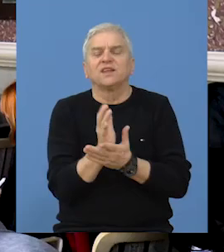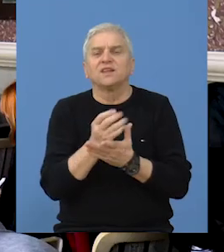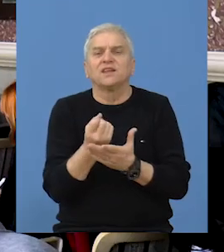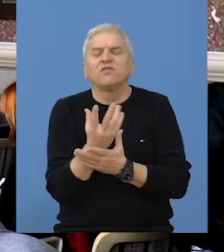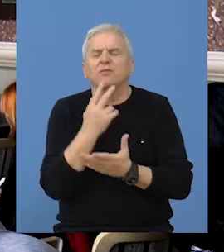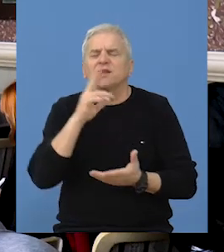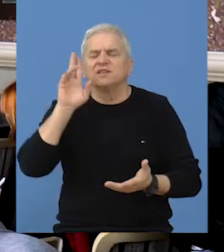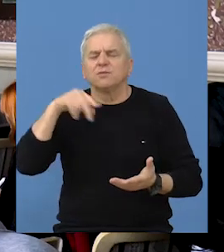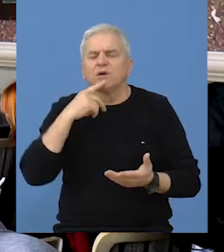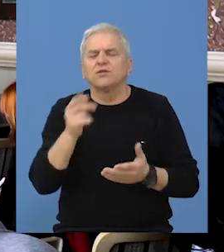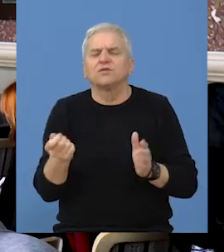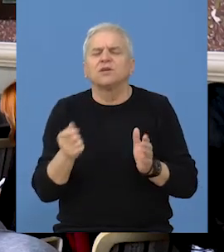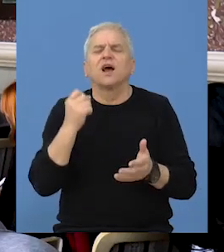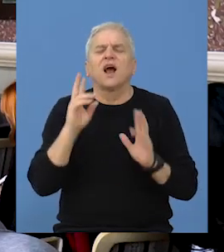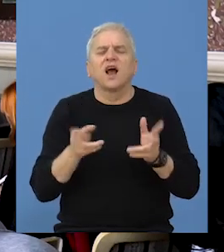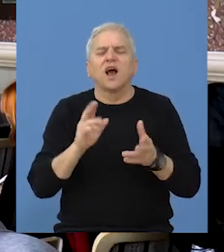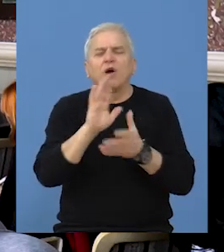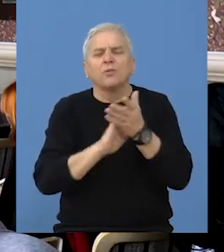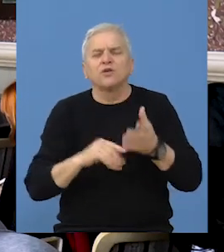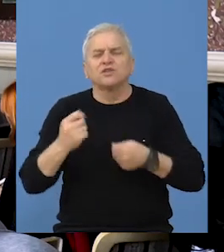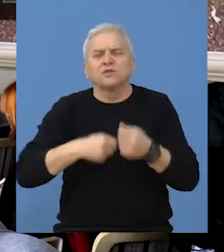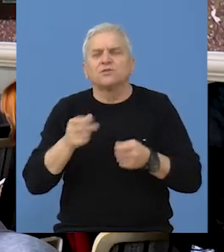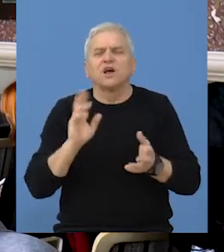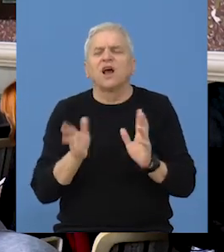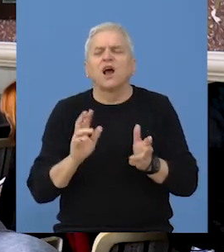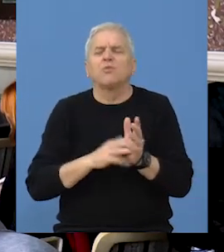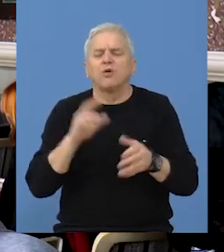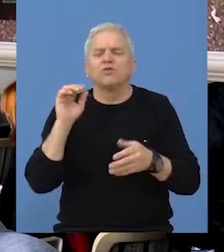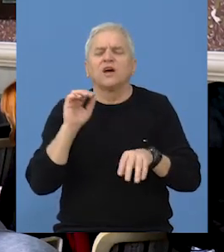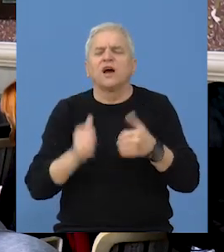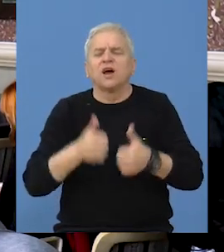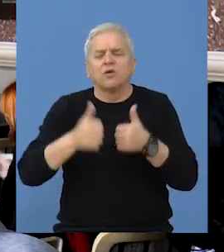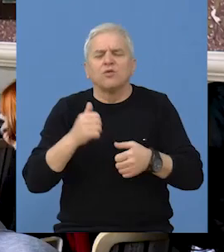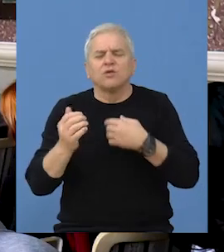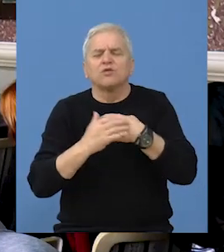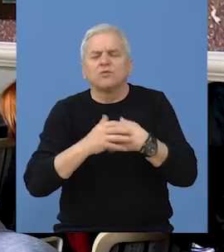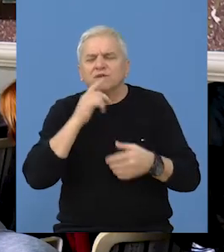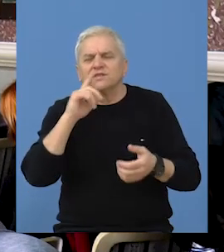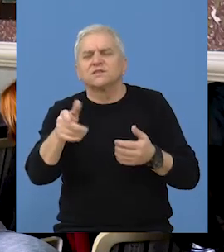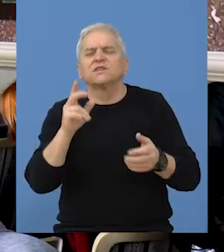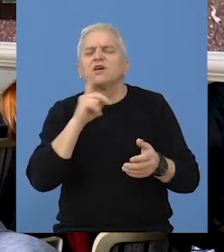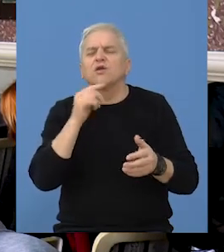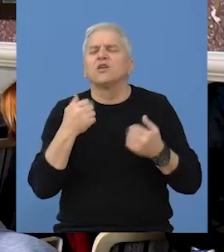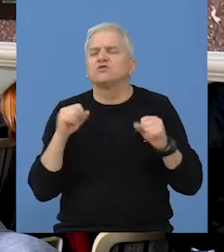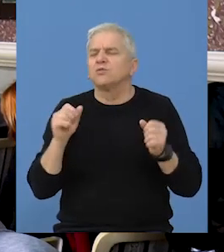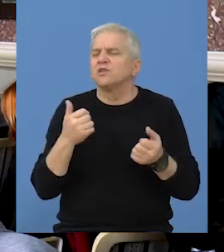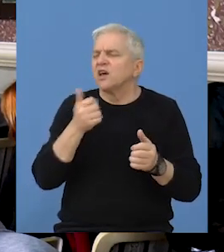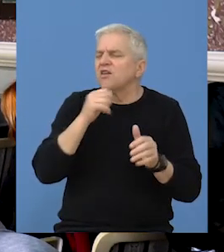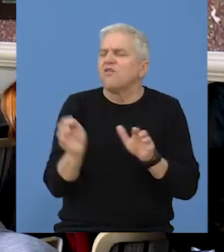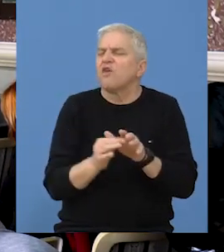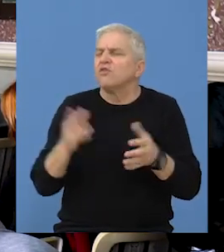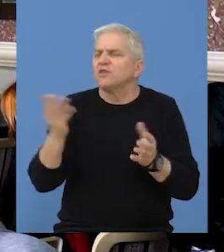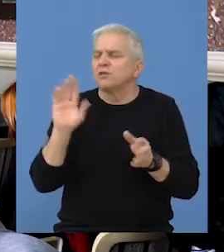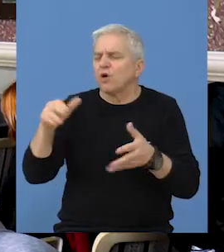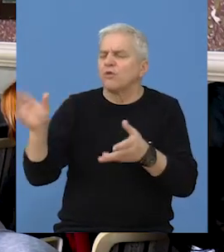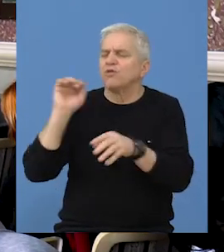Jedan deo informacije odnoseće se na započinjanje sobstvenog posla, na koji način mogu da apliciraju, koji su to raspoloživi, fondovi gde mogu da se